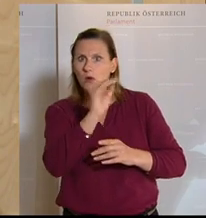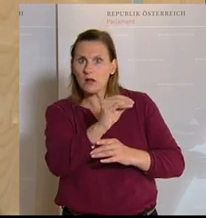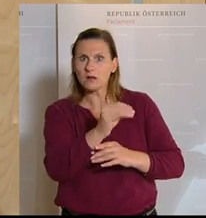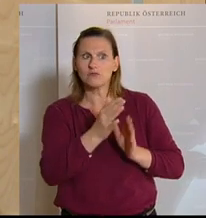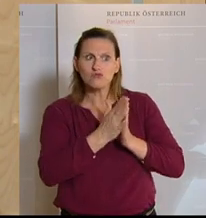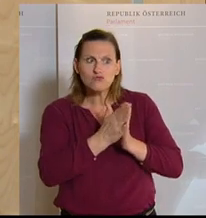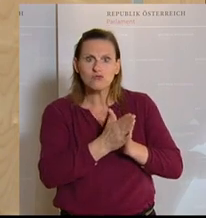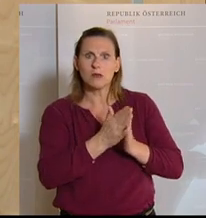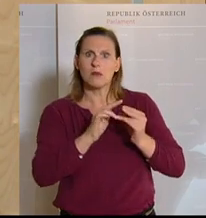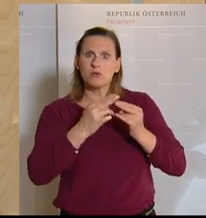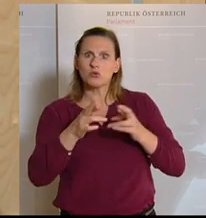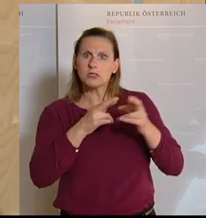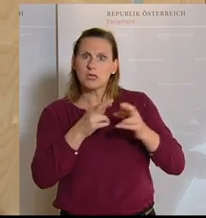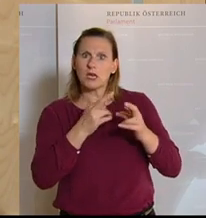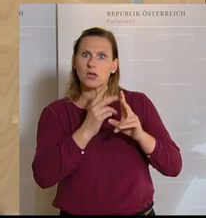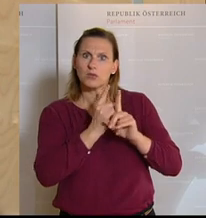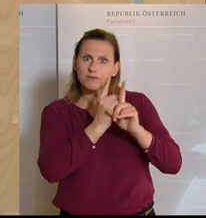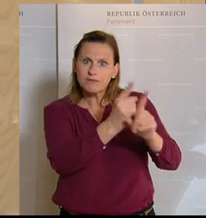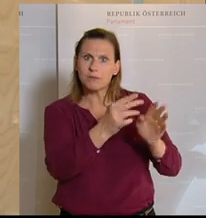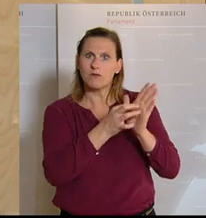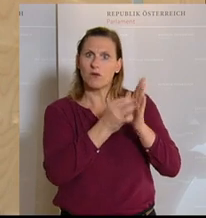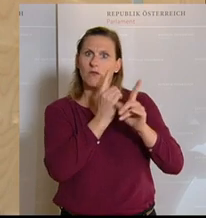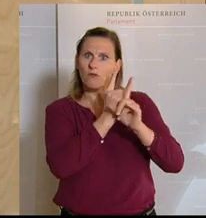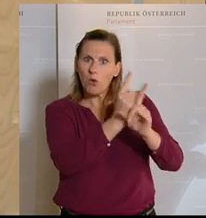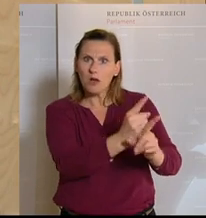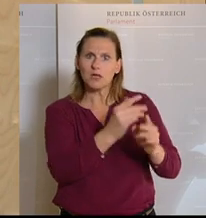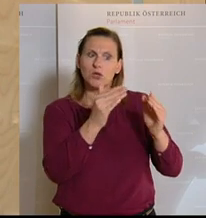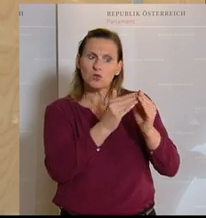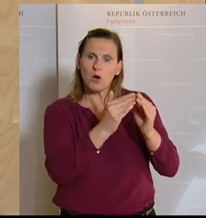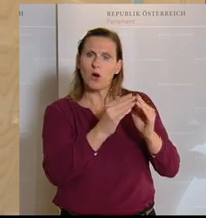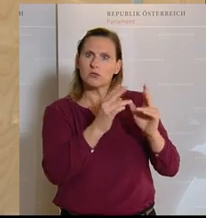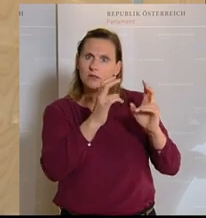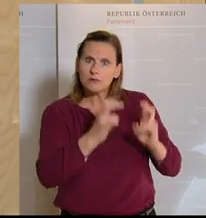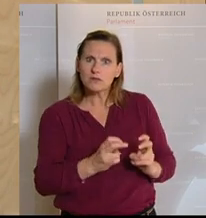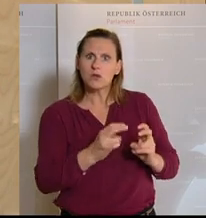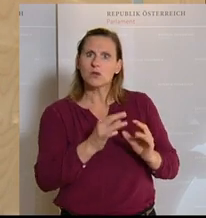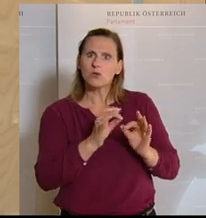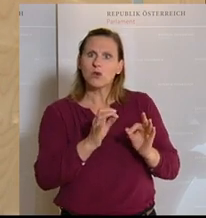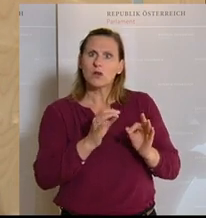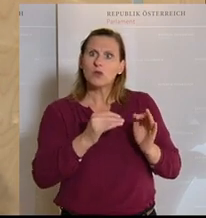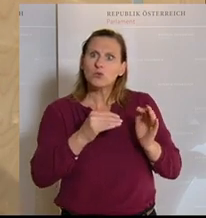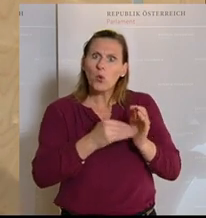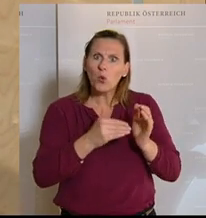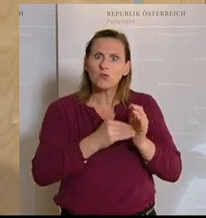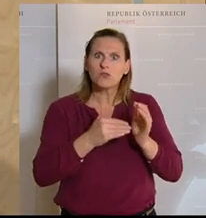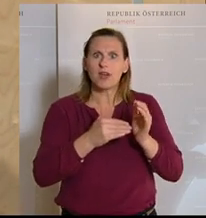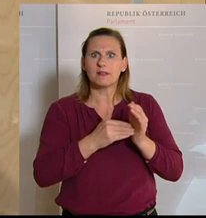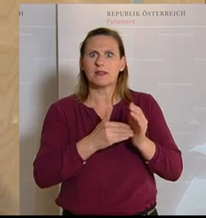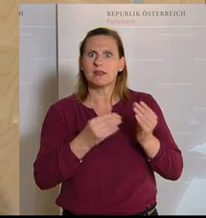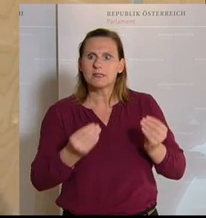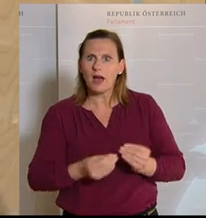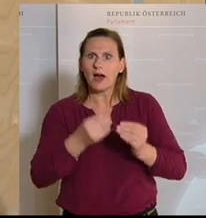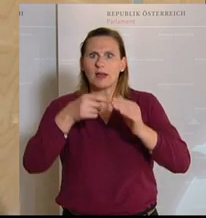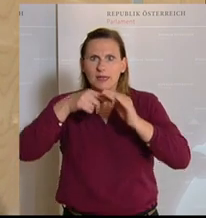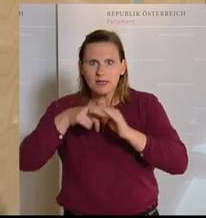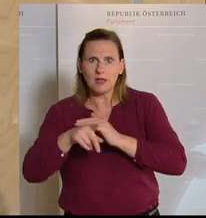Ersuchen der Bundesregierung sichern, diese Vorgaben zu halten, zu Hause zu bleiben und nur notwendigste Gänge